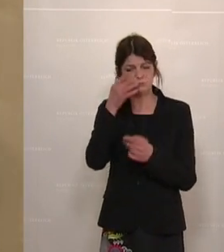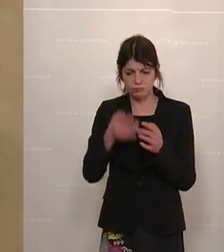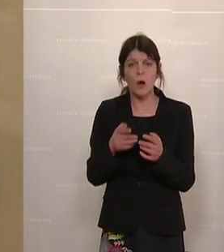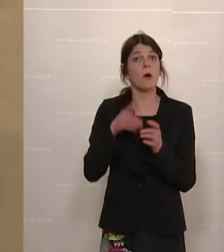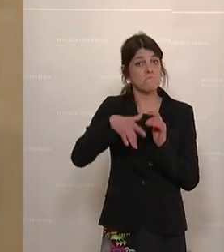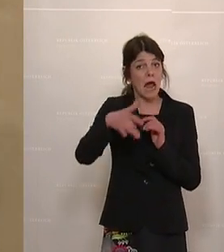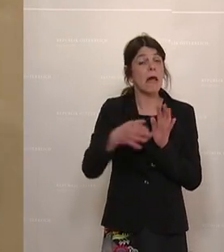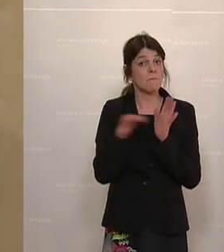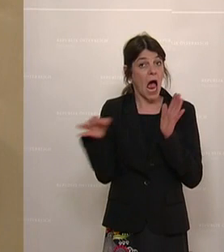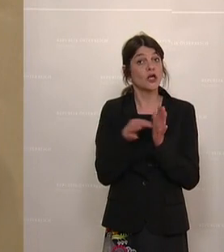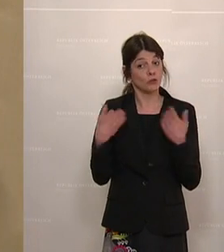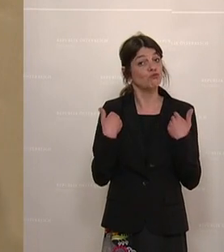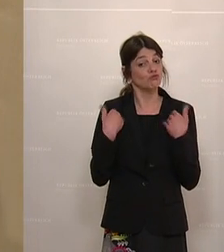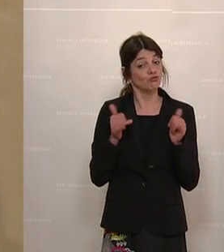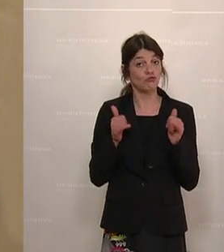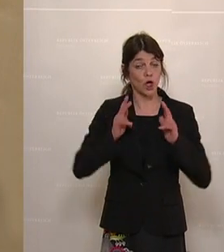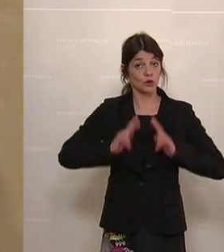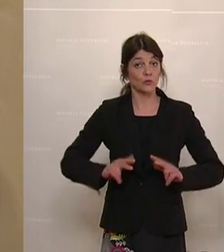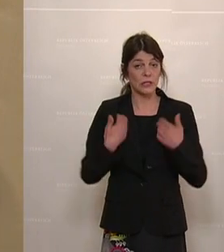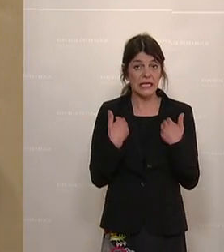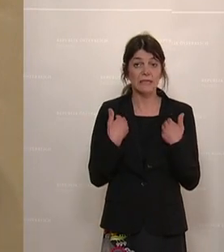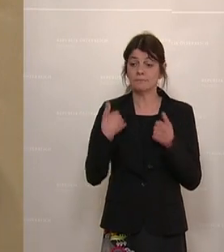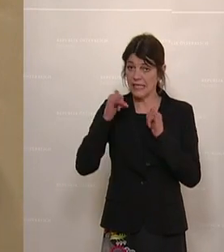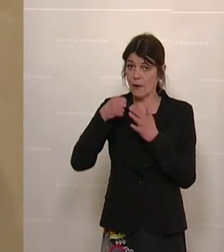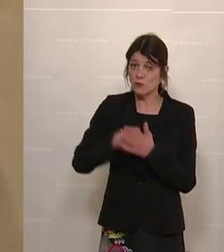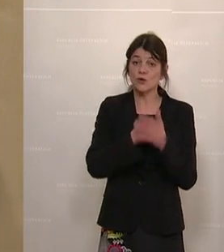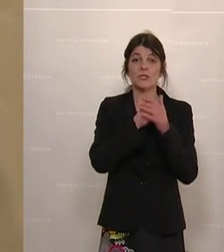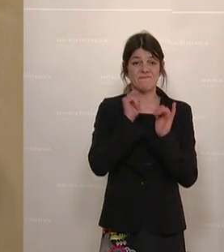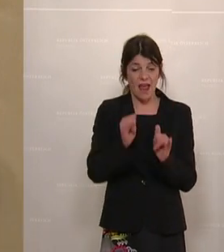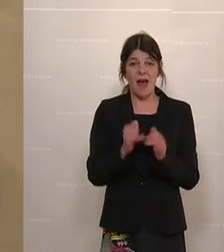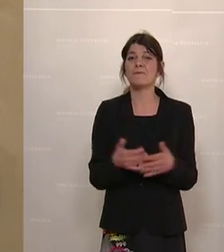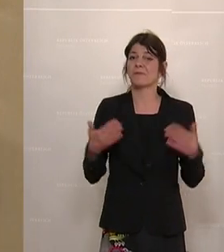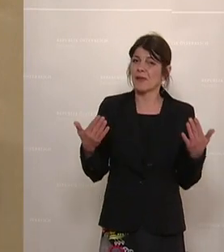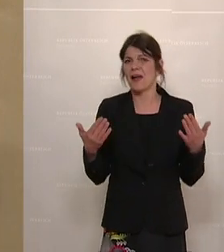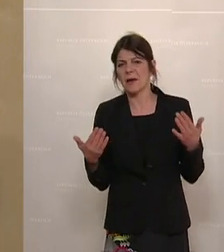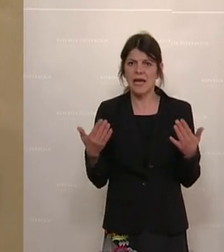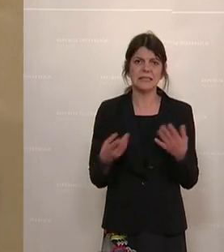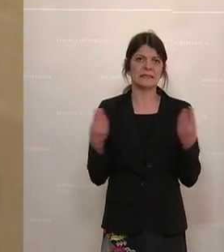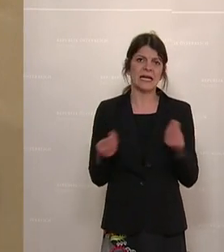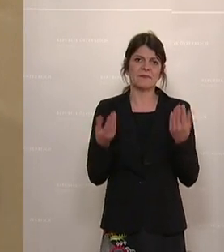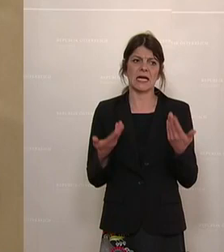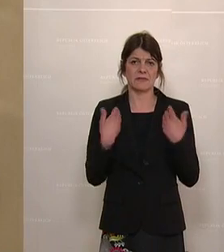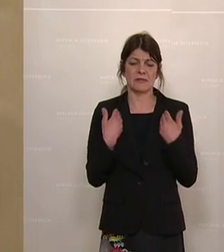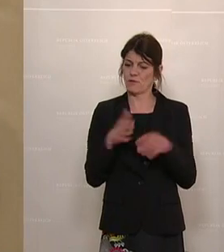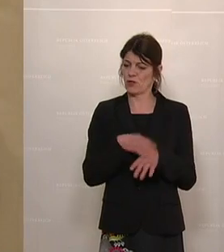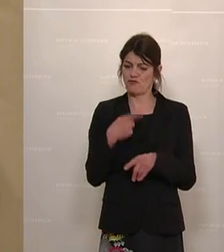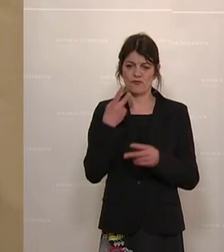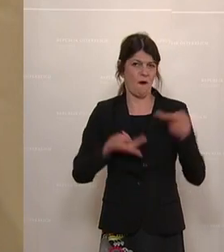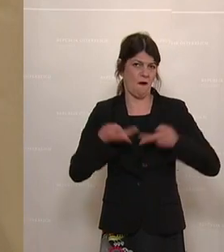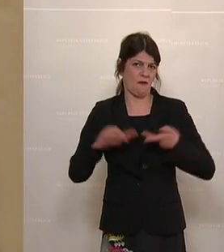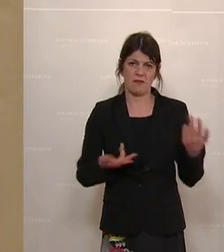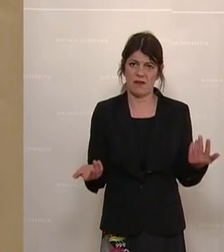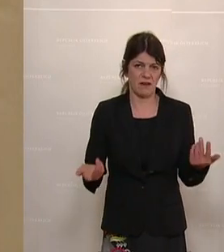dargestellten Maßnahmen durchaus zufrieden und unterstützen sie auch. Es ist aber etwas, was wir schade finden,